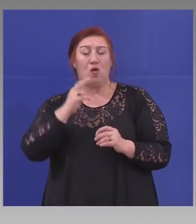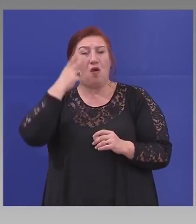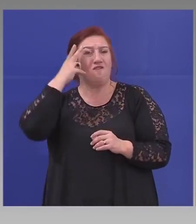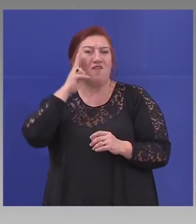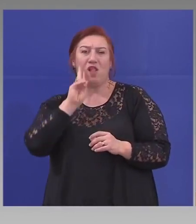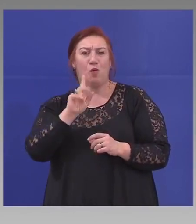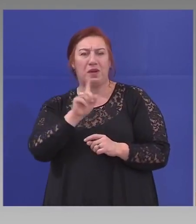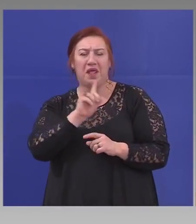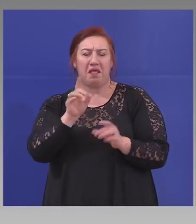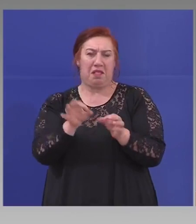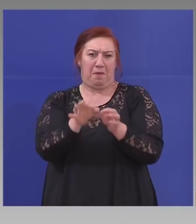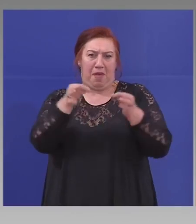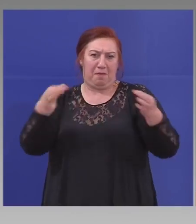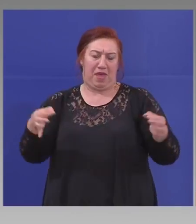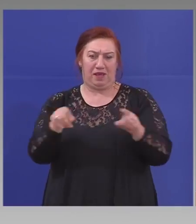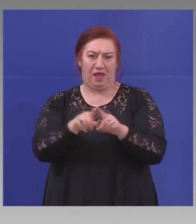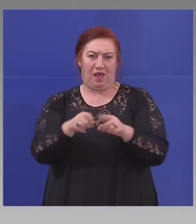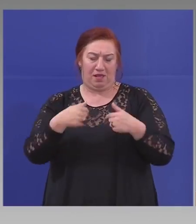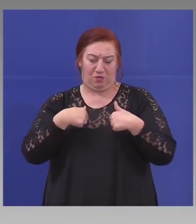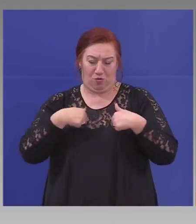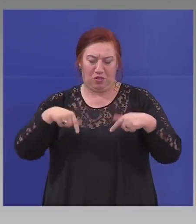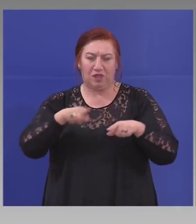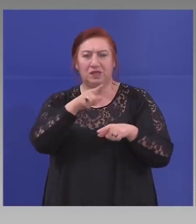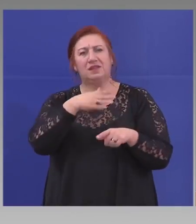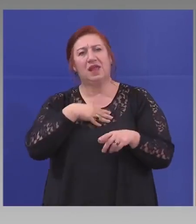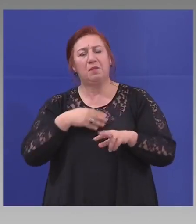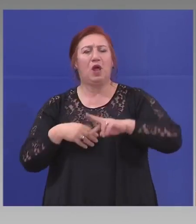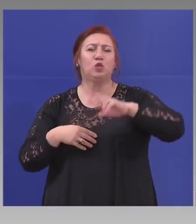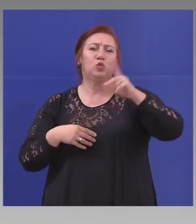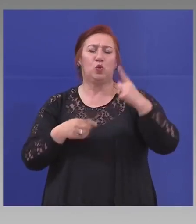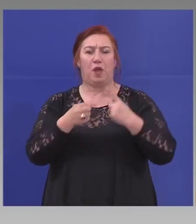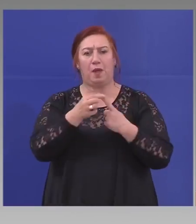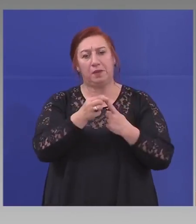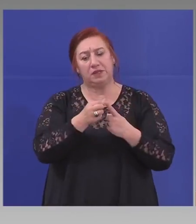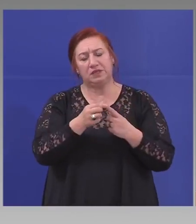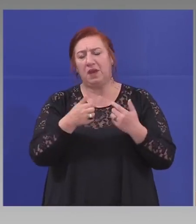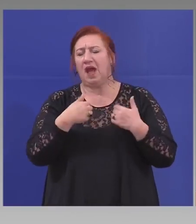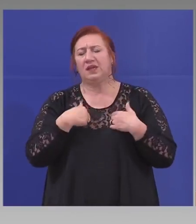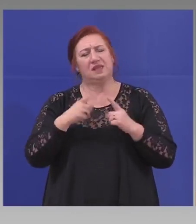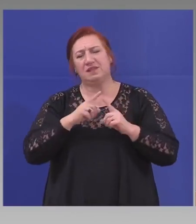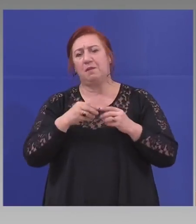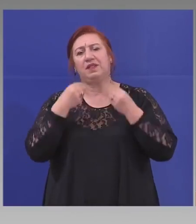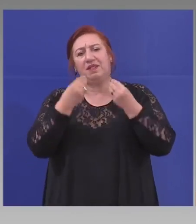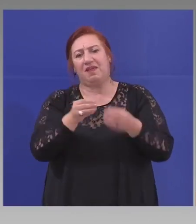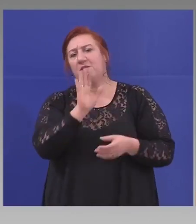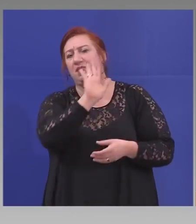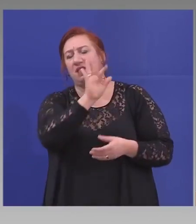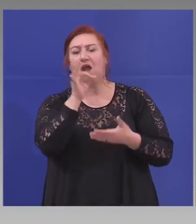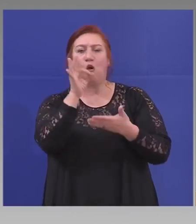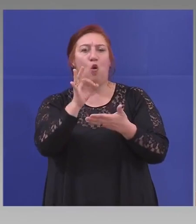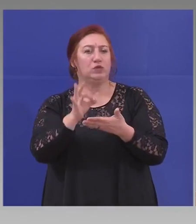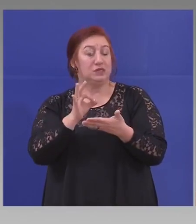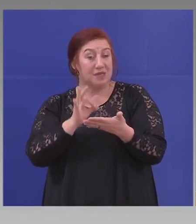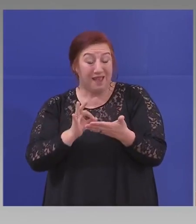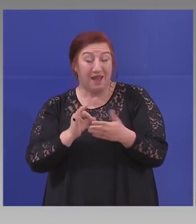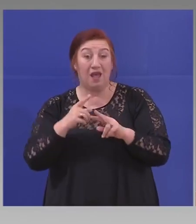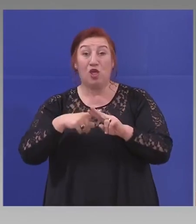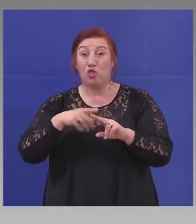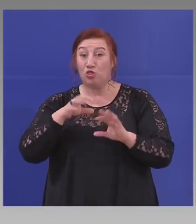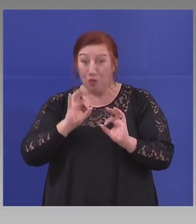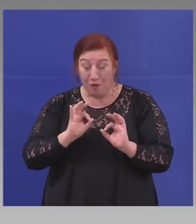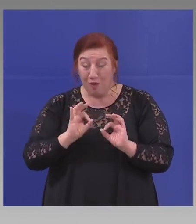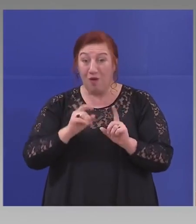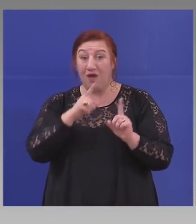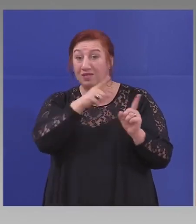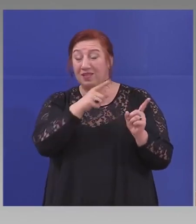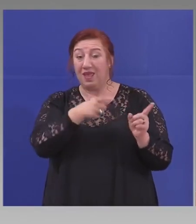хората, те по друг принцип работят, може ли те да са прави, нека да не им давам оценка аз, но да ни докарат